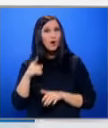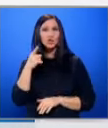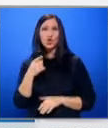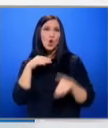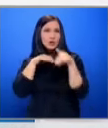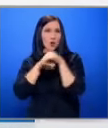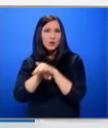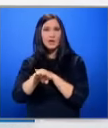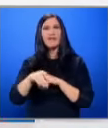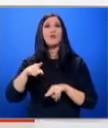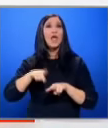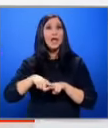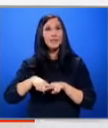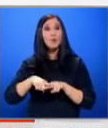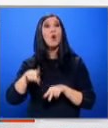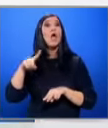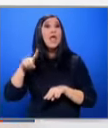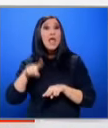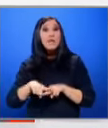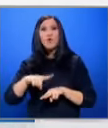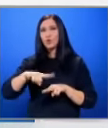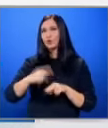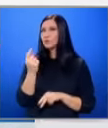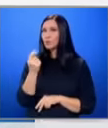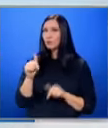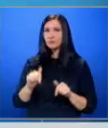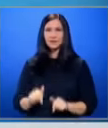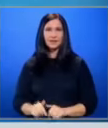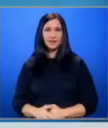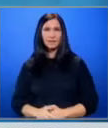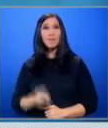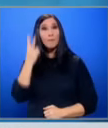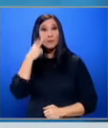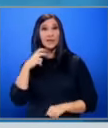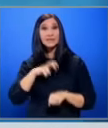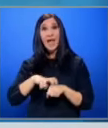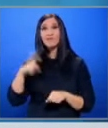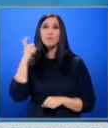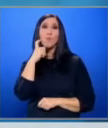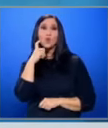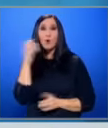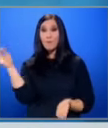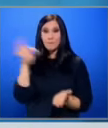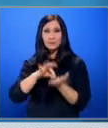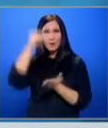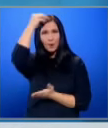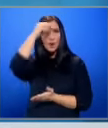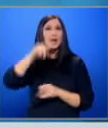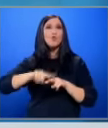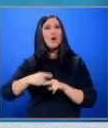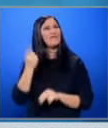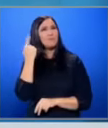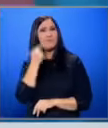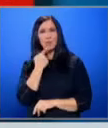той се окрива от Интерпол Иго Никодимов с детайлите сега Британецата Девид Бодил е пристигнал у нас През ноемри